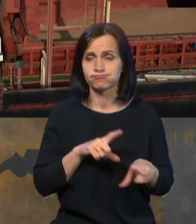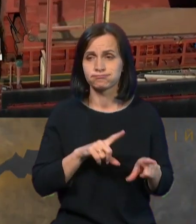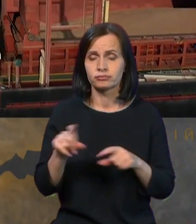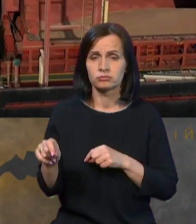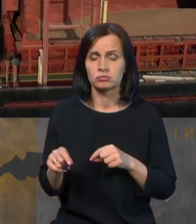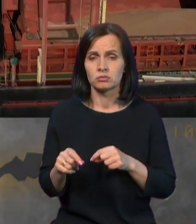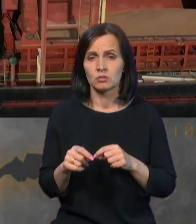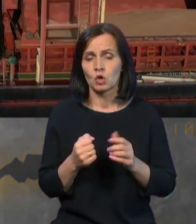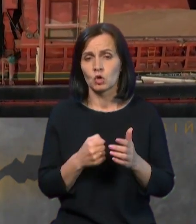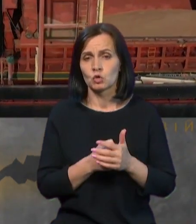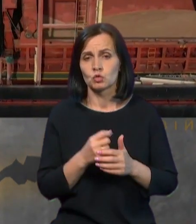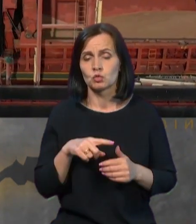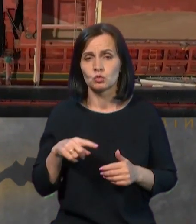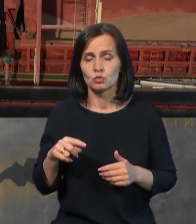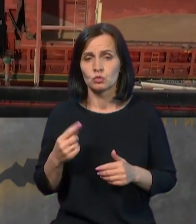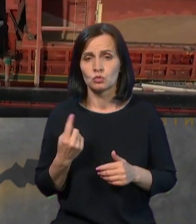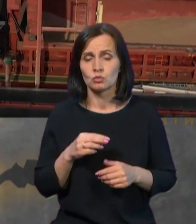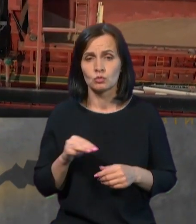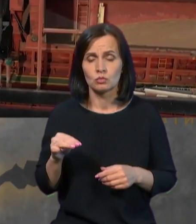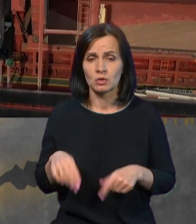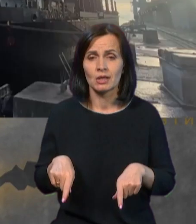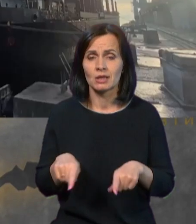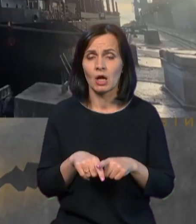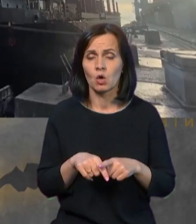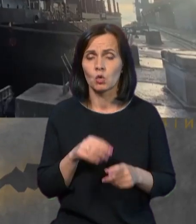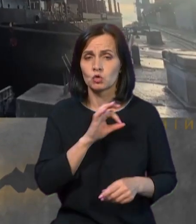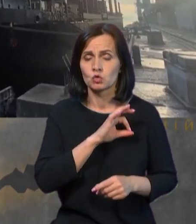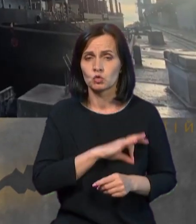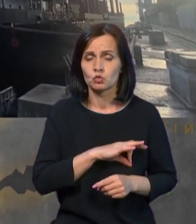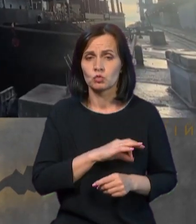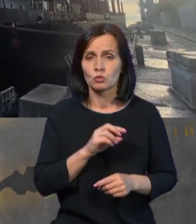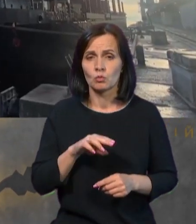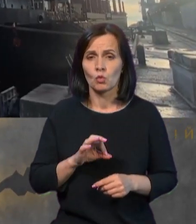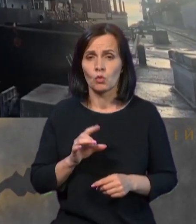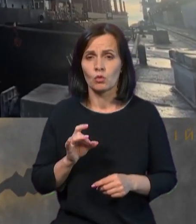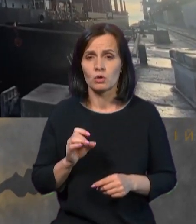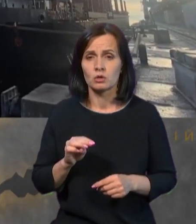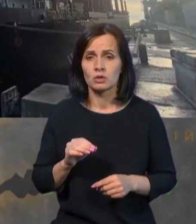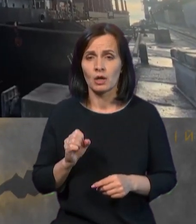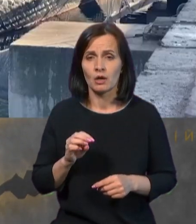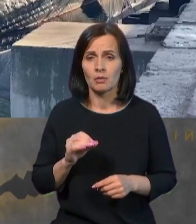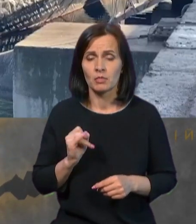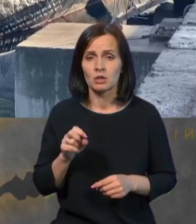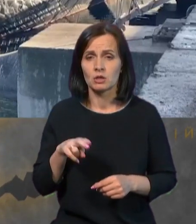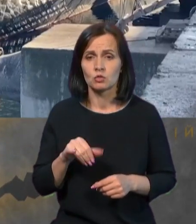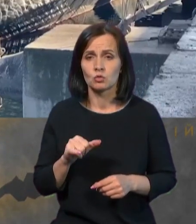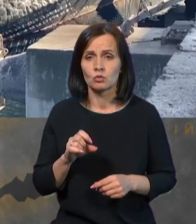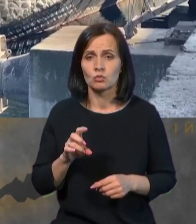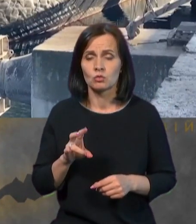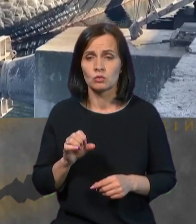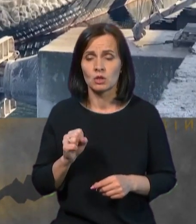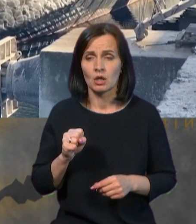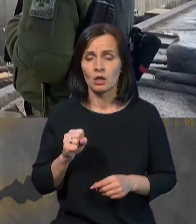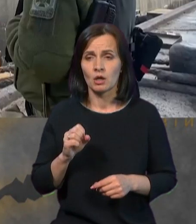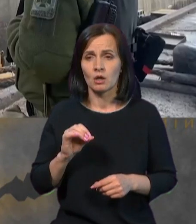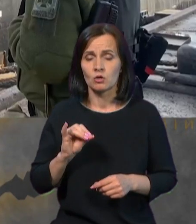відвантажимо через порти Дунаю. Через порти Дунаю ми зробили рекорд, відвантажували в травні більш ніж 2 мільйони